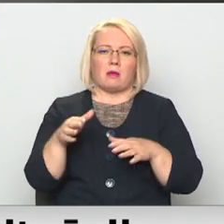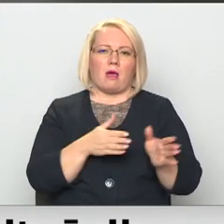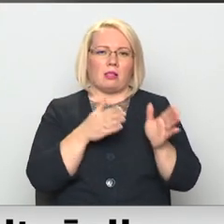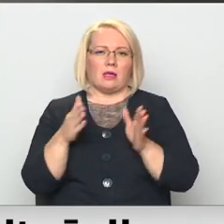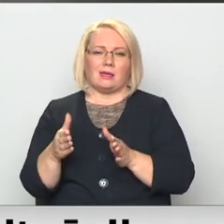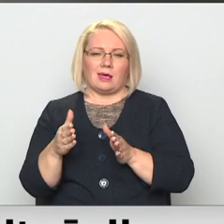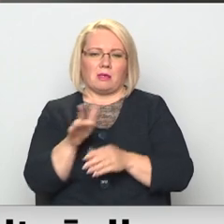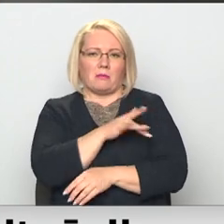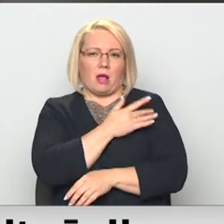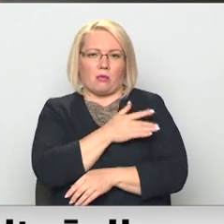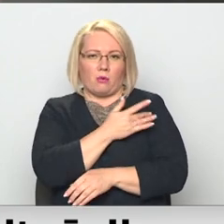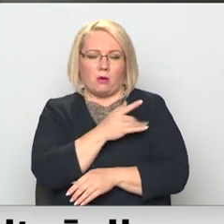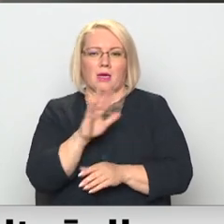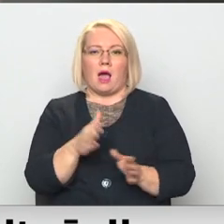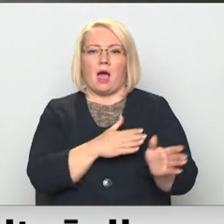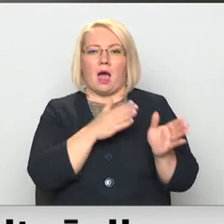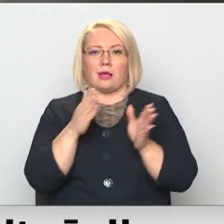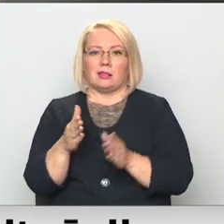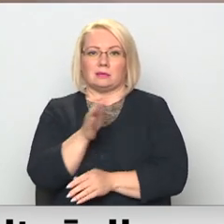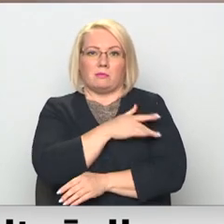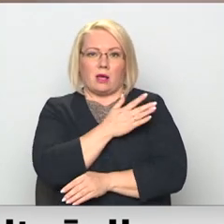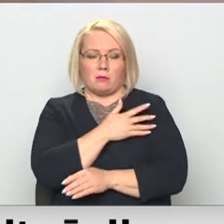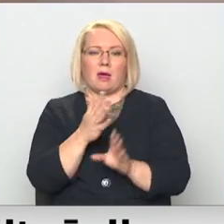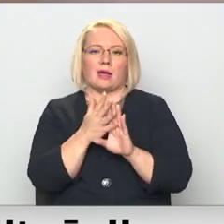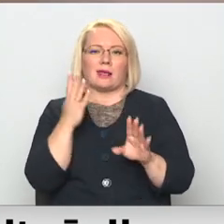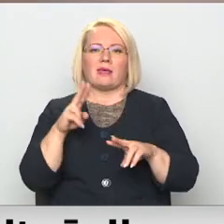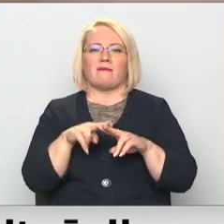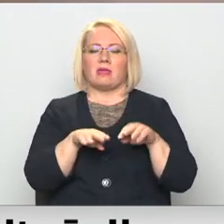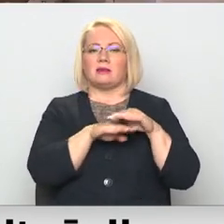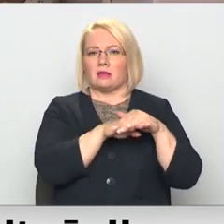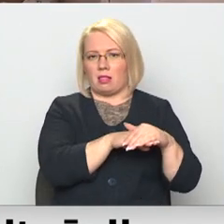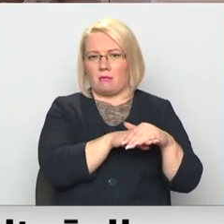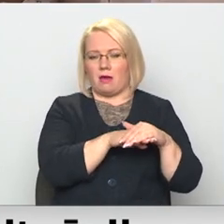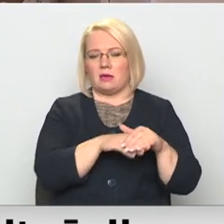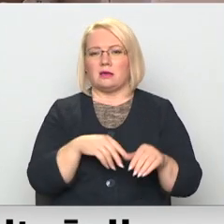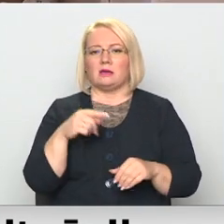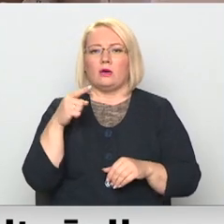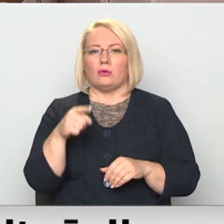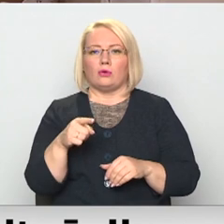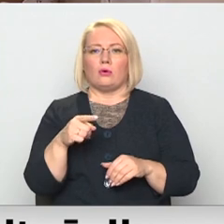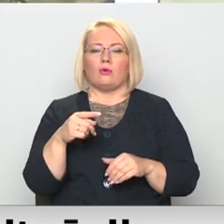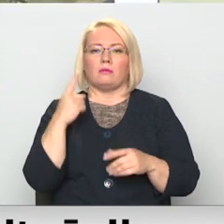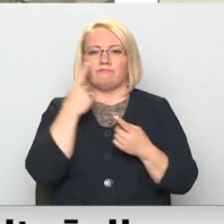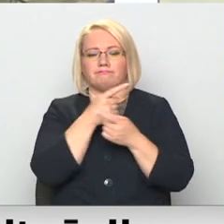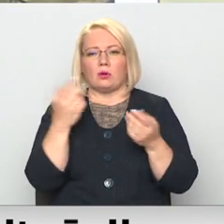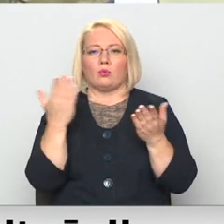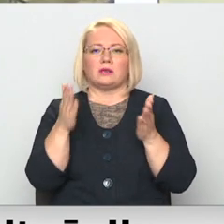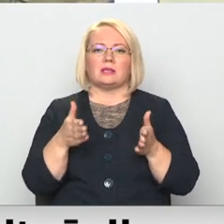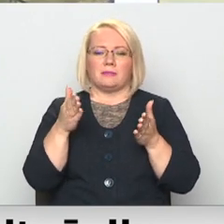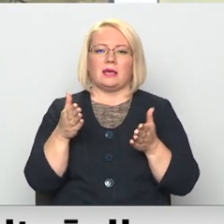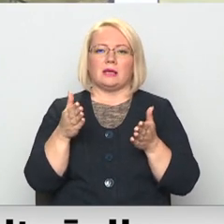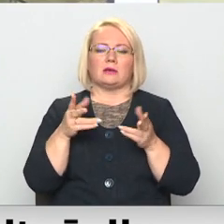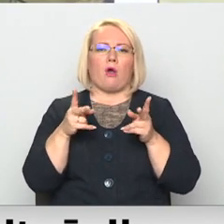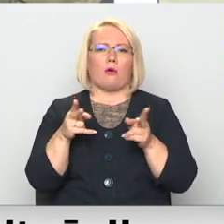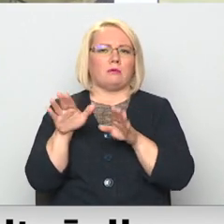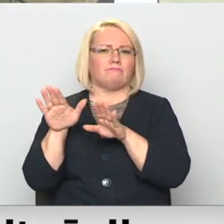Atliekot pakalpojumus pacienti saglabās vietu rindā. Vienlaikus ir viekne pakalpojumi, kurus slimnīcas turpinās sniegt. Piemēram, onkoloģijā,